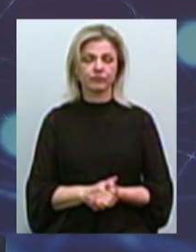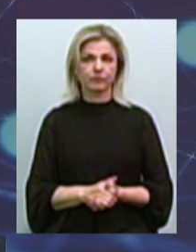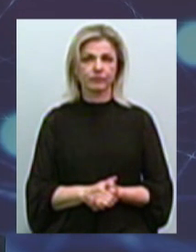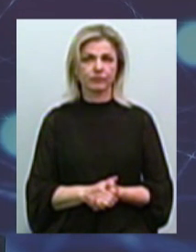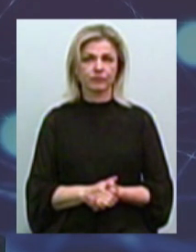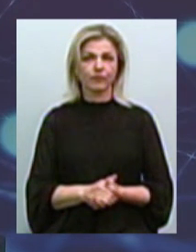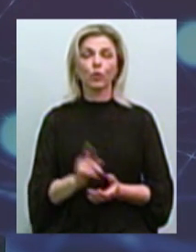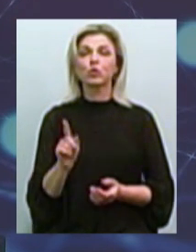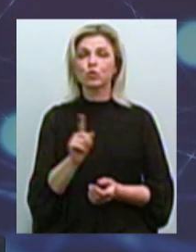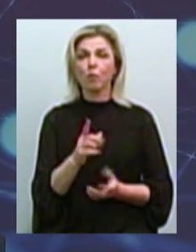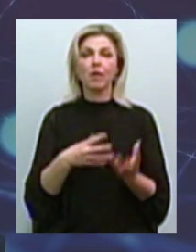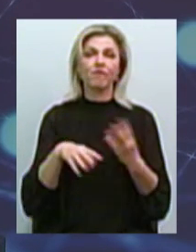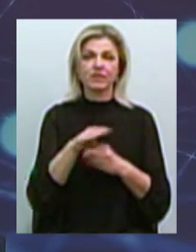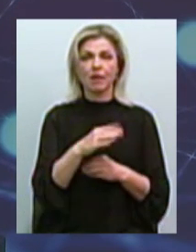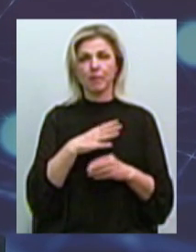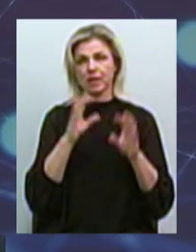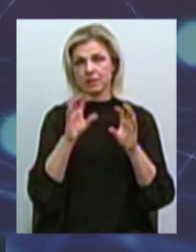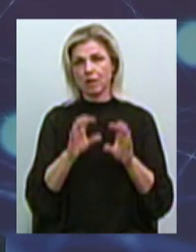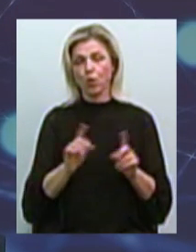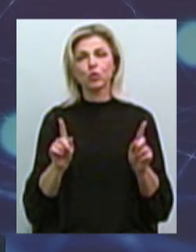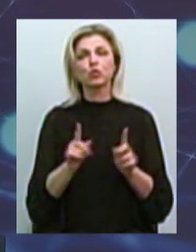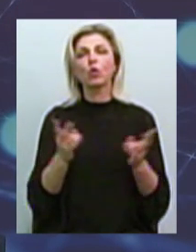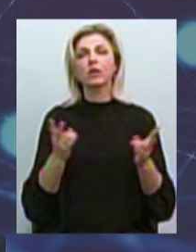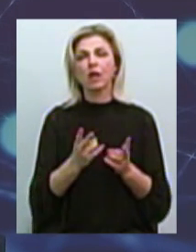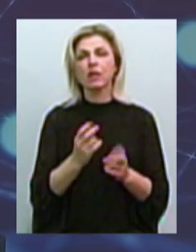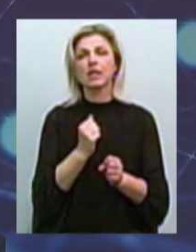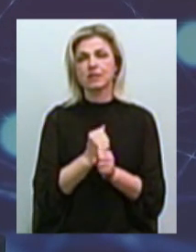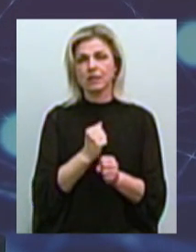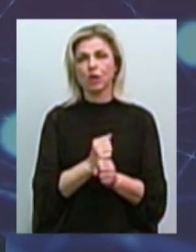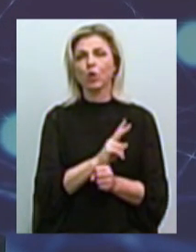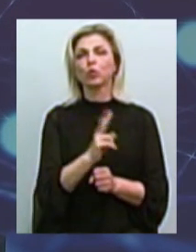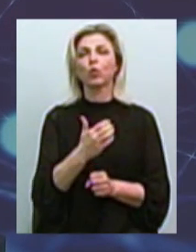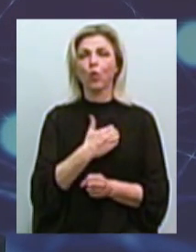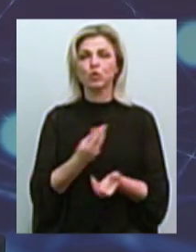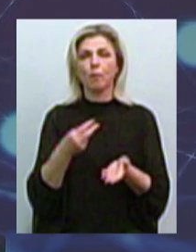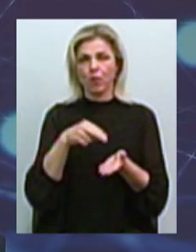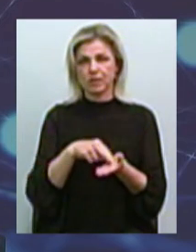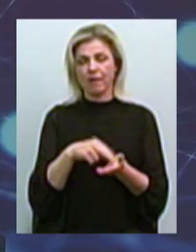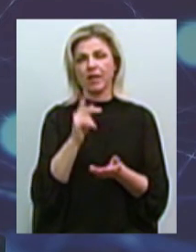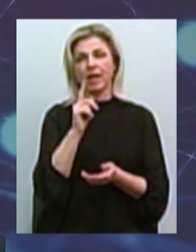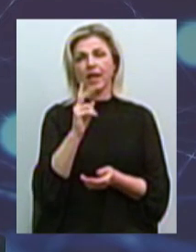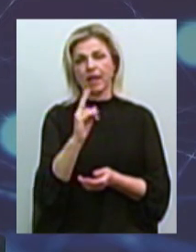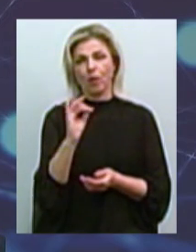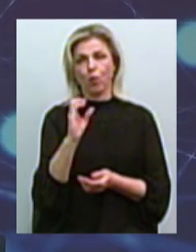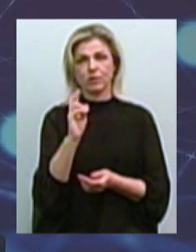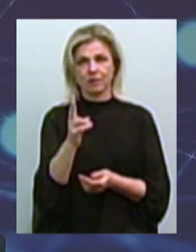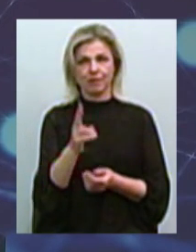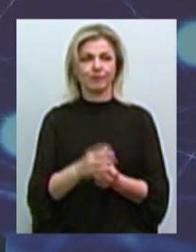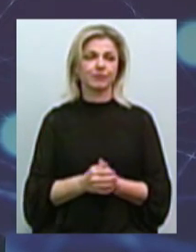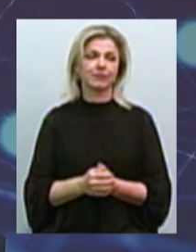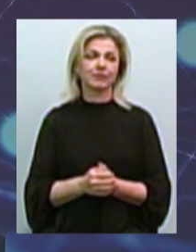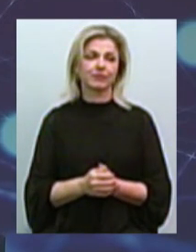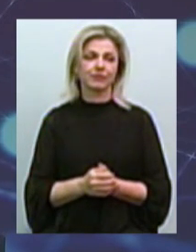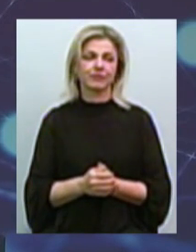Для того, щоб все було законно, яку процедуру треба пройти, бажаючому встановити МАФ? Ну, опять же, да,